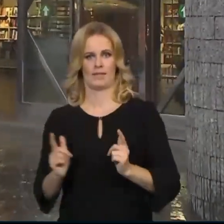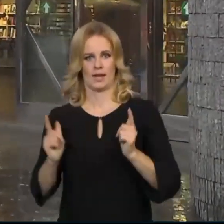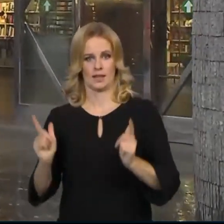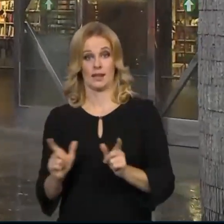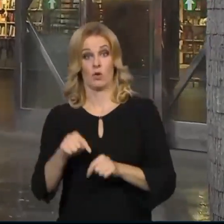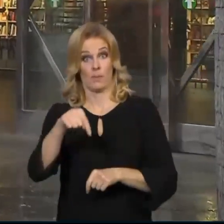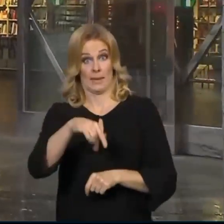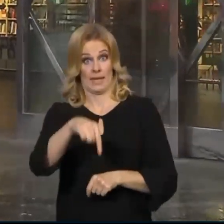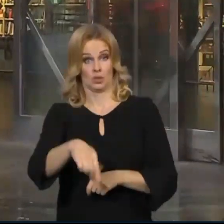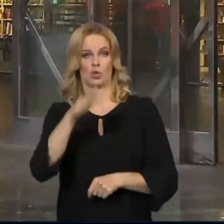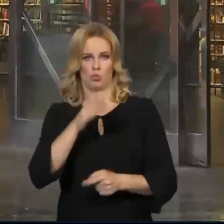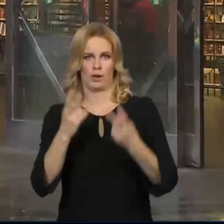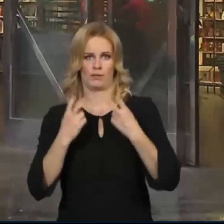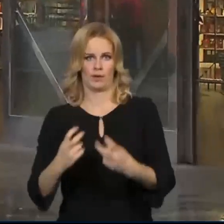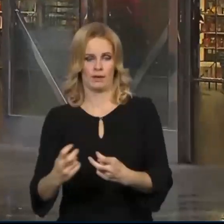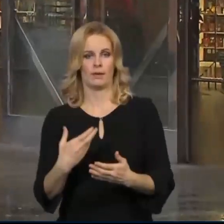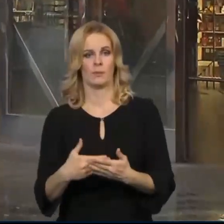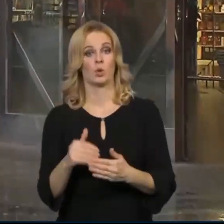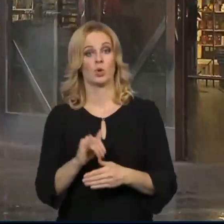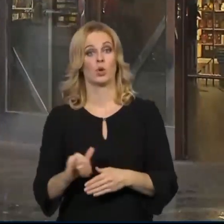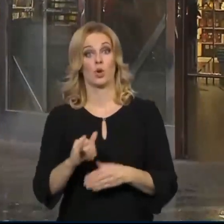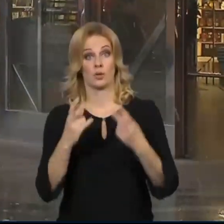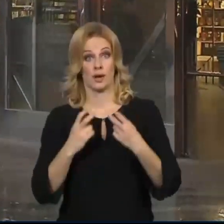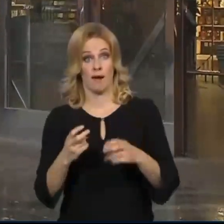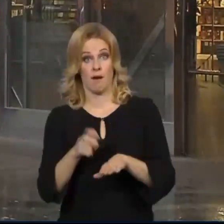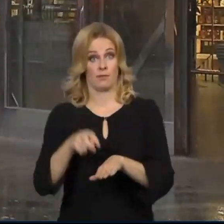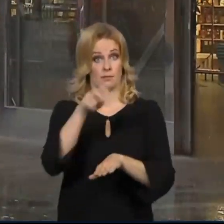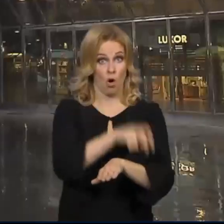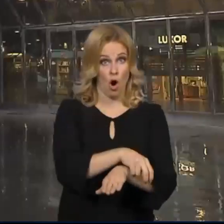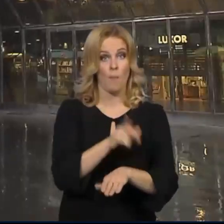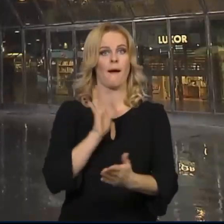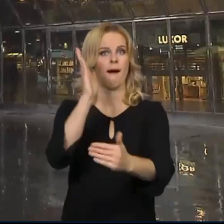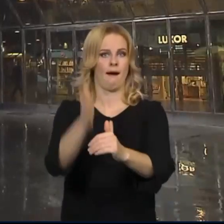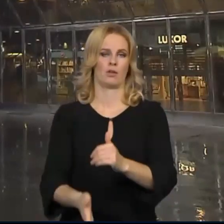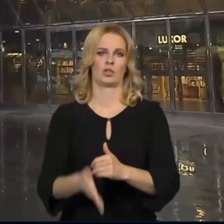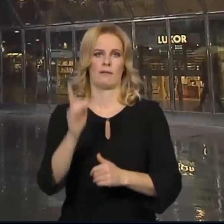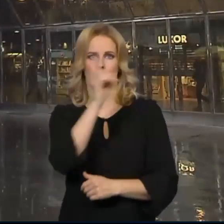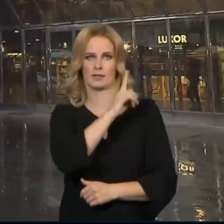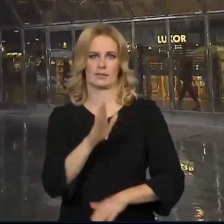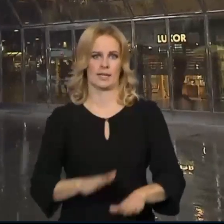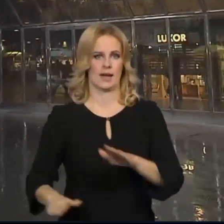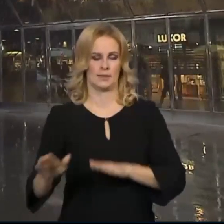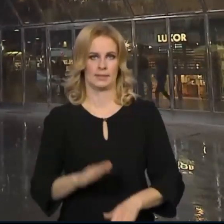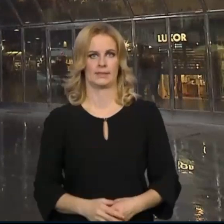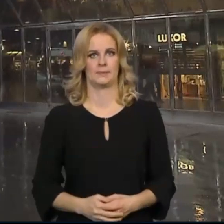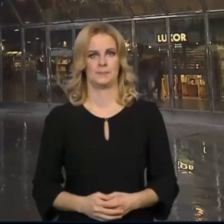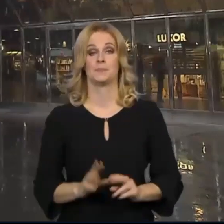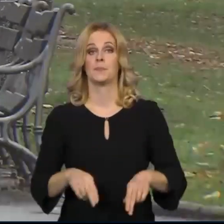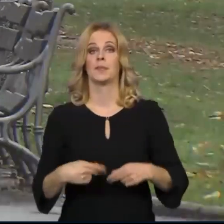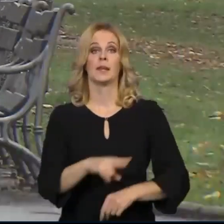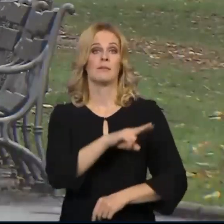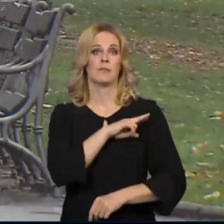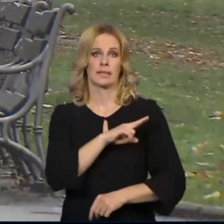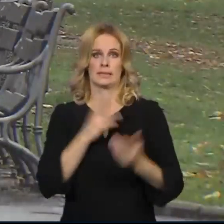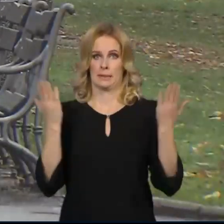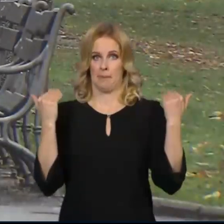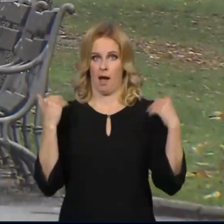těchto místech a cestující se tramvají odtud dostanou přímo na Václavské náměstí. Proměnit se mají i nechválně proslulé vrchlického sady,